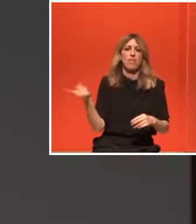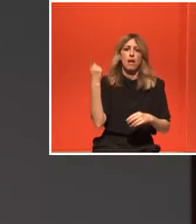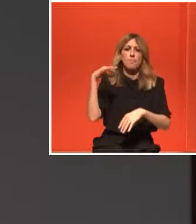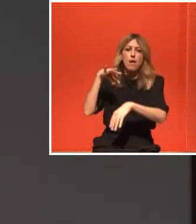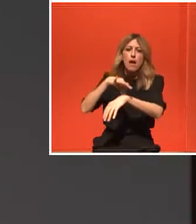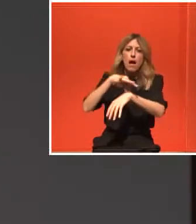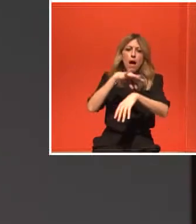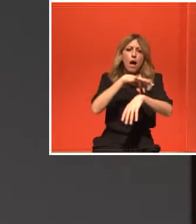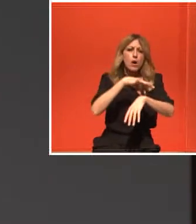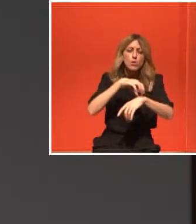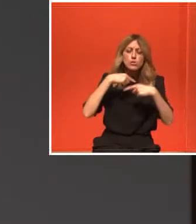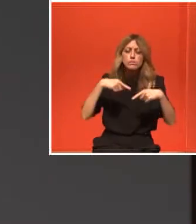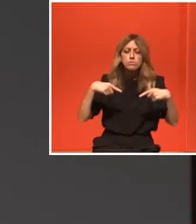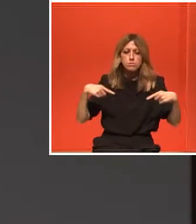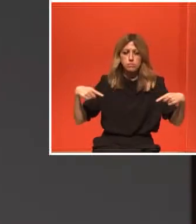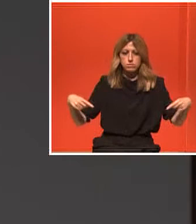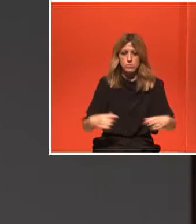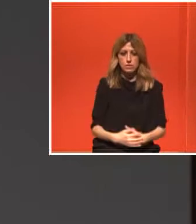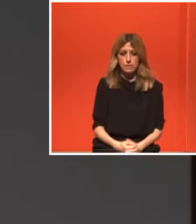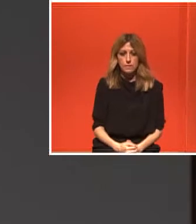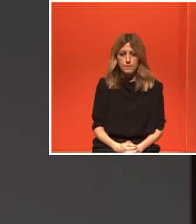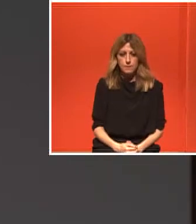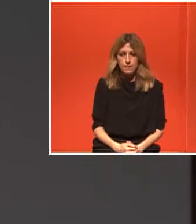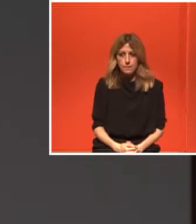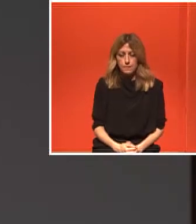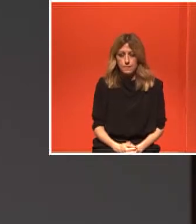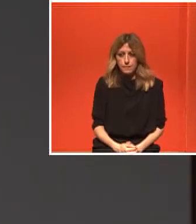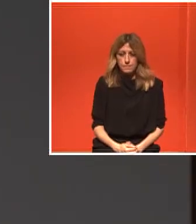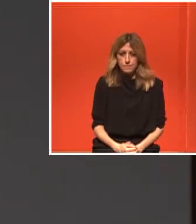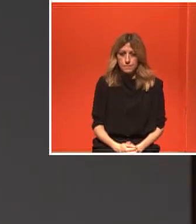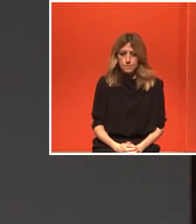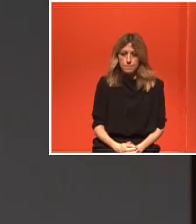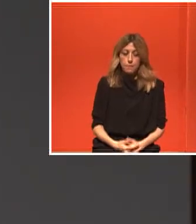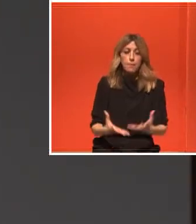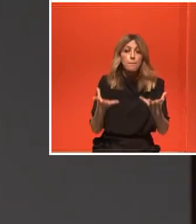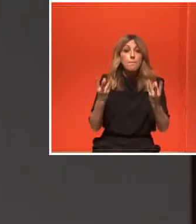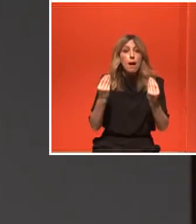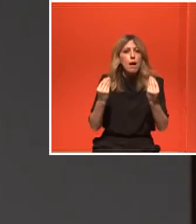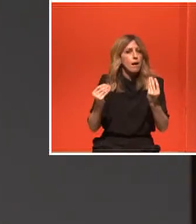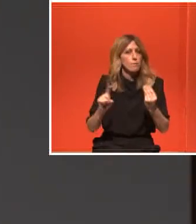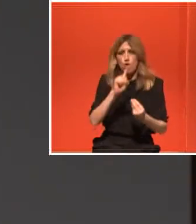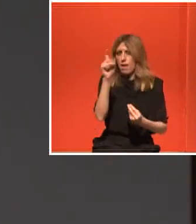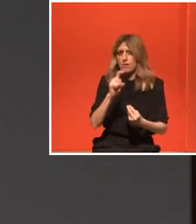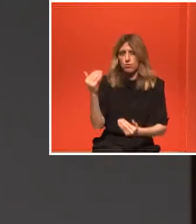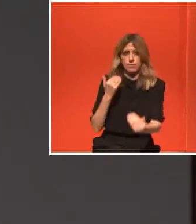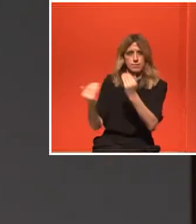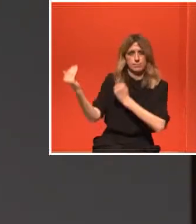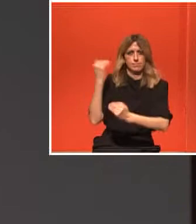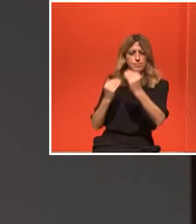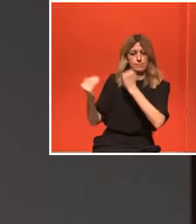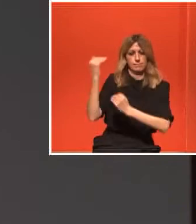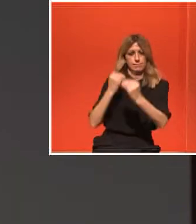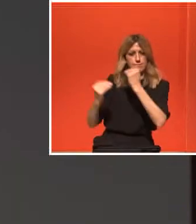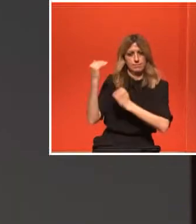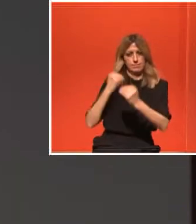Σε αυτό το σημείο θα θέλω να μείνετε μαζί μας, για να μπορέσουμε να απαντήσουμε σε πάρα πολλές ερωτήσεις οι οποίες υπάρχουν. Καλώς στο βήμα τον κύριο